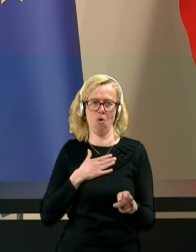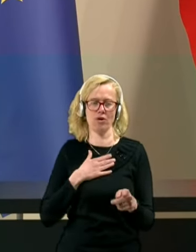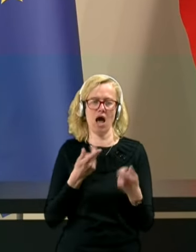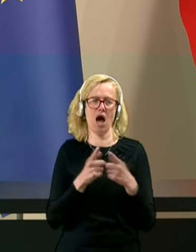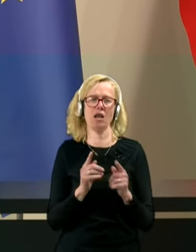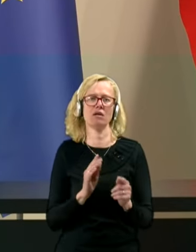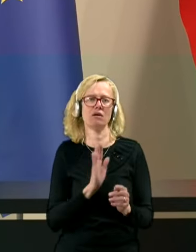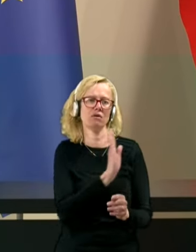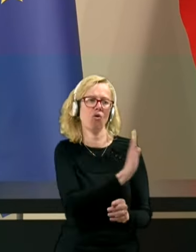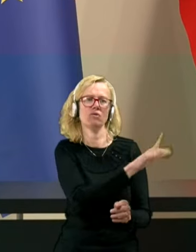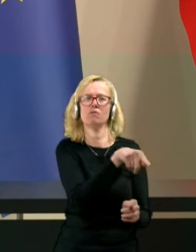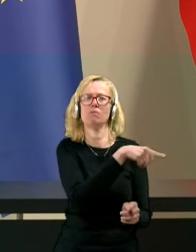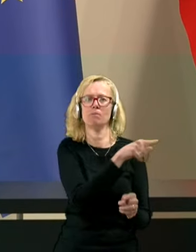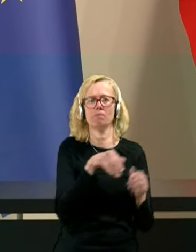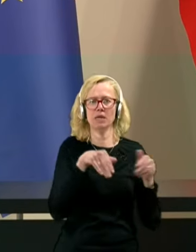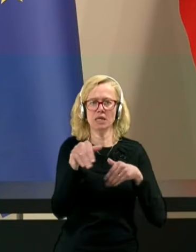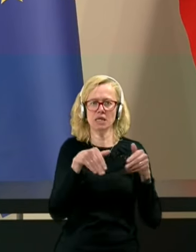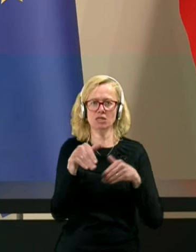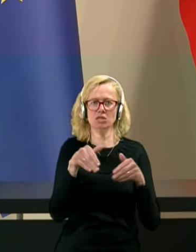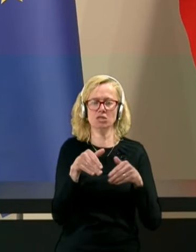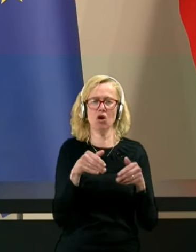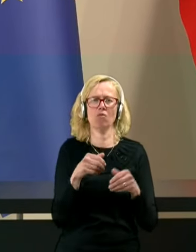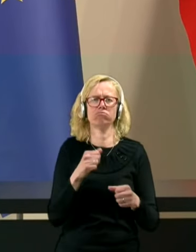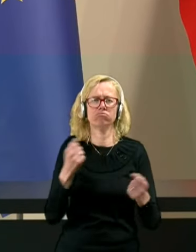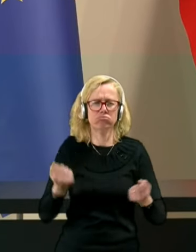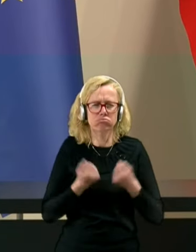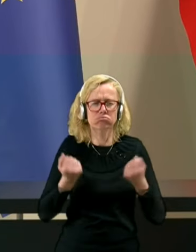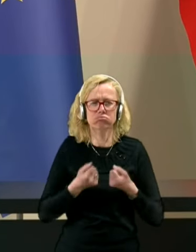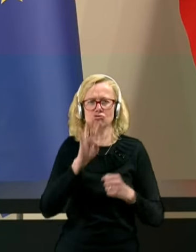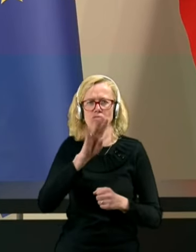ministra vladi, ki ga da 24 ur na dan.